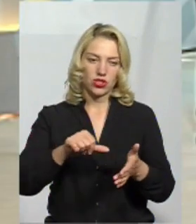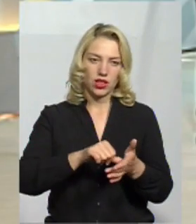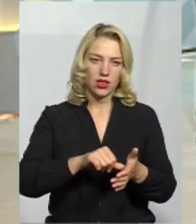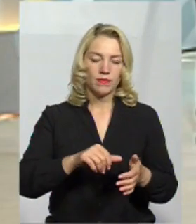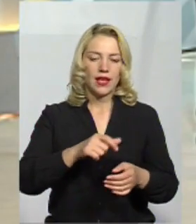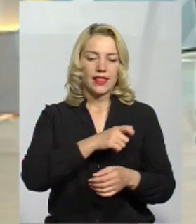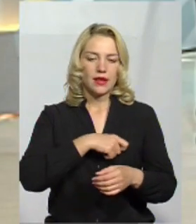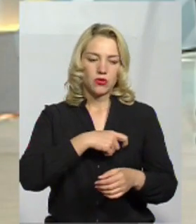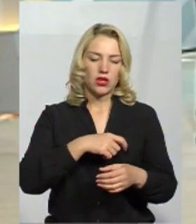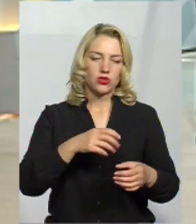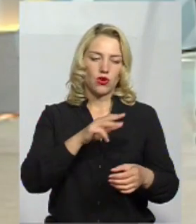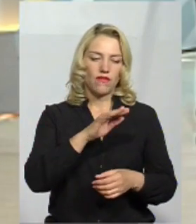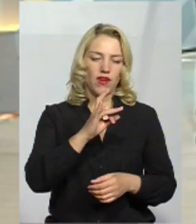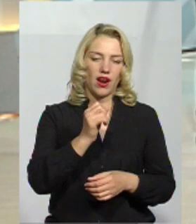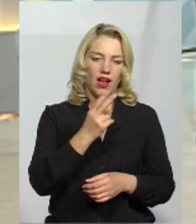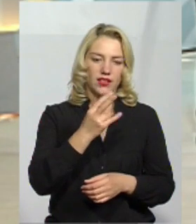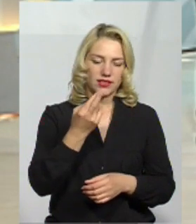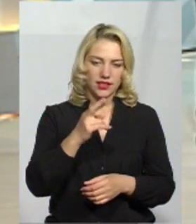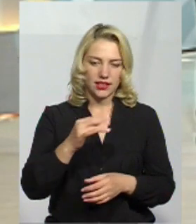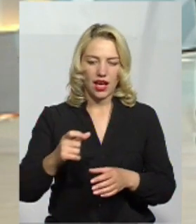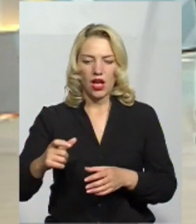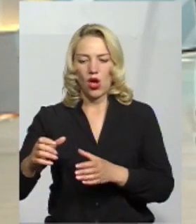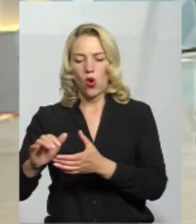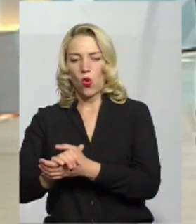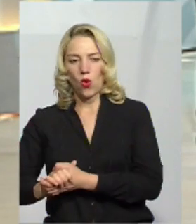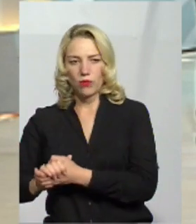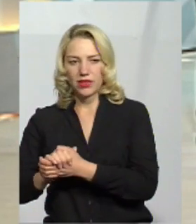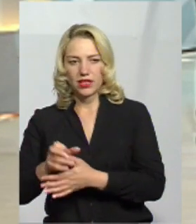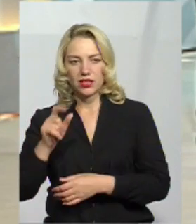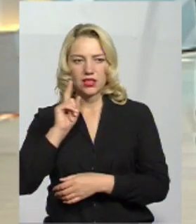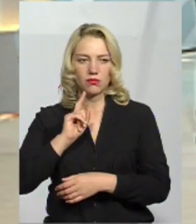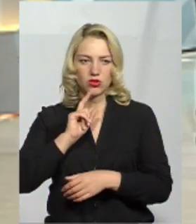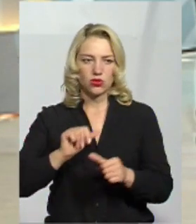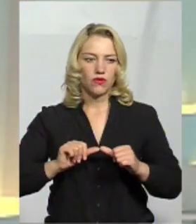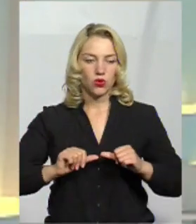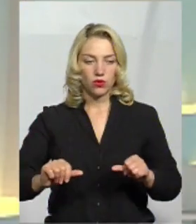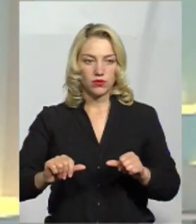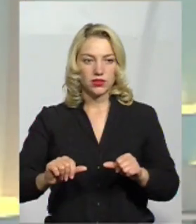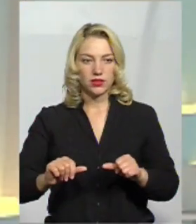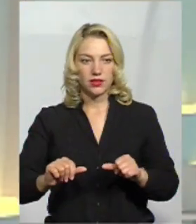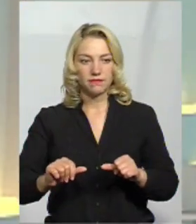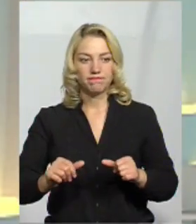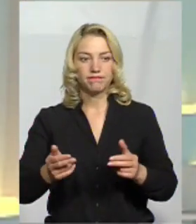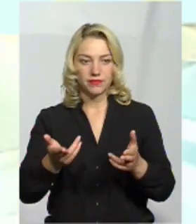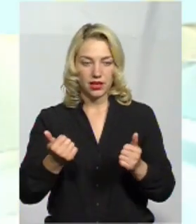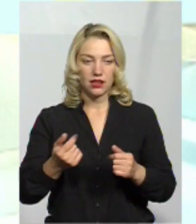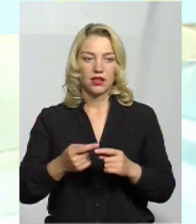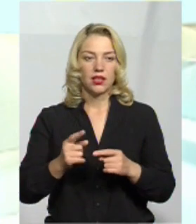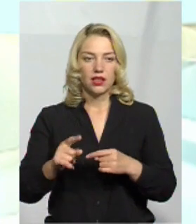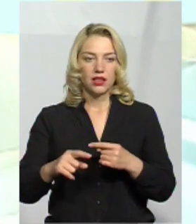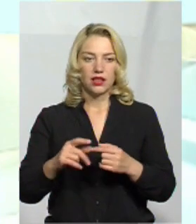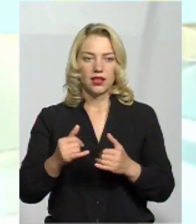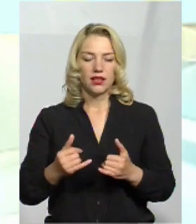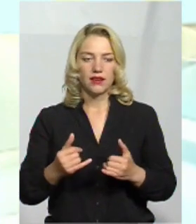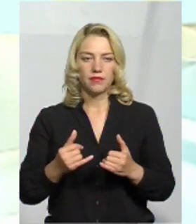депутатської фракції, Комітету Верховної Ради і Тимчасової Слідчої Комісії. Так. Так. Правильно. І питання